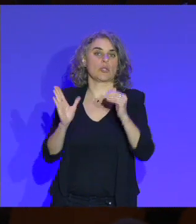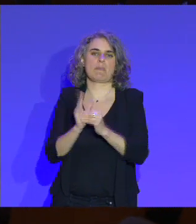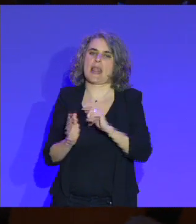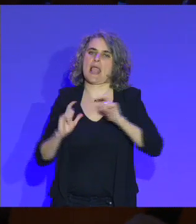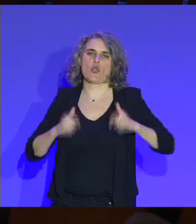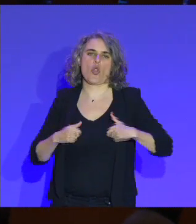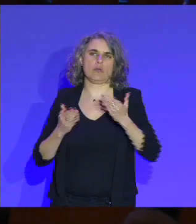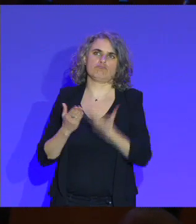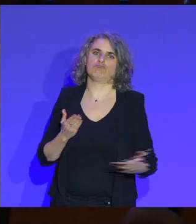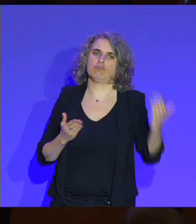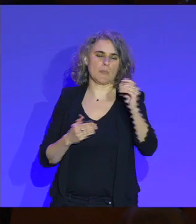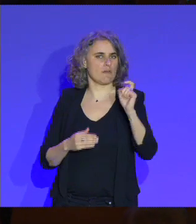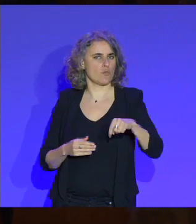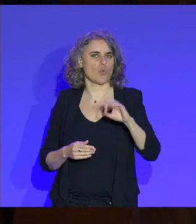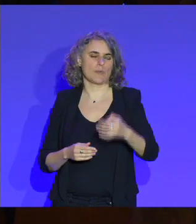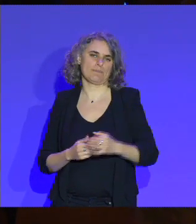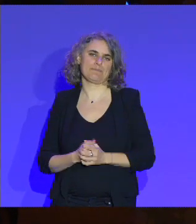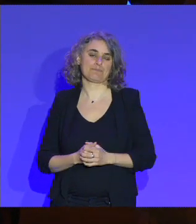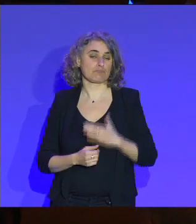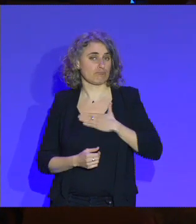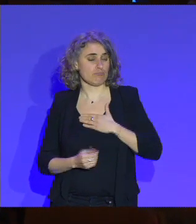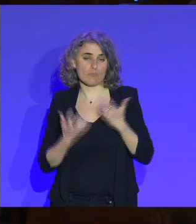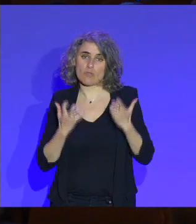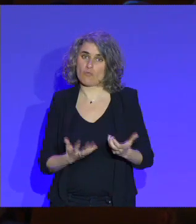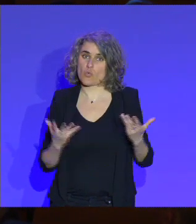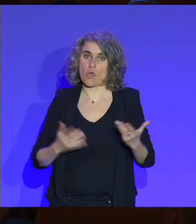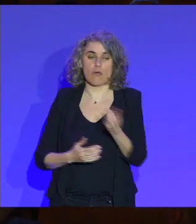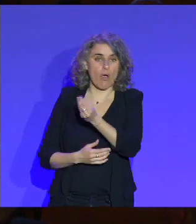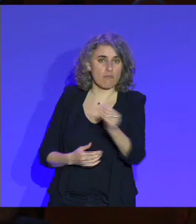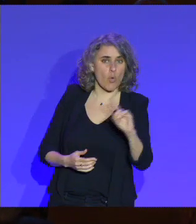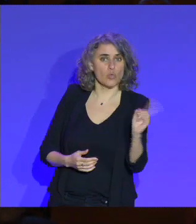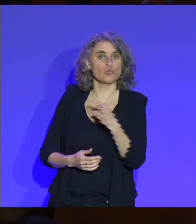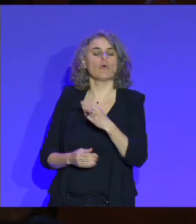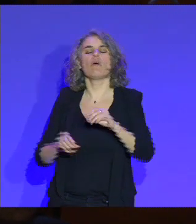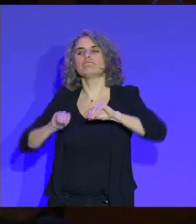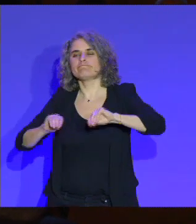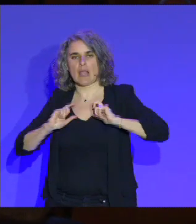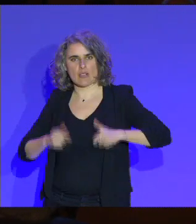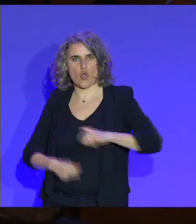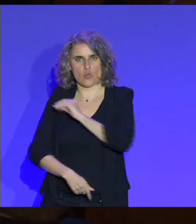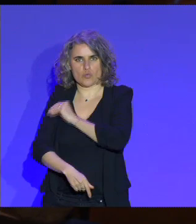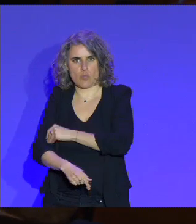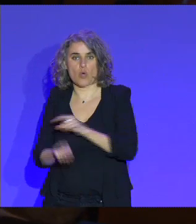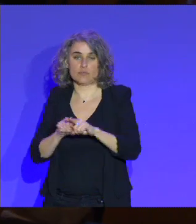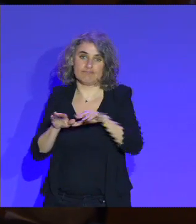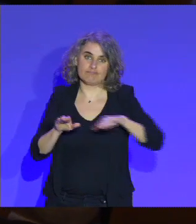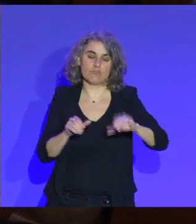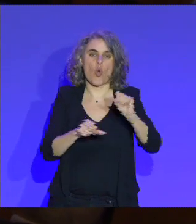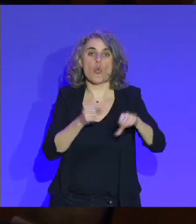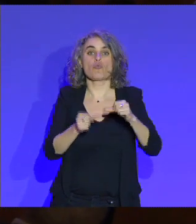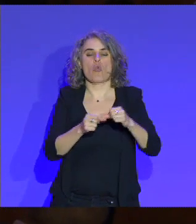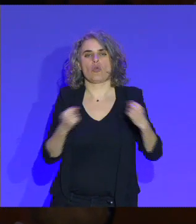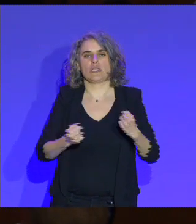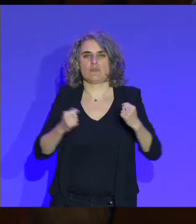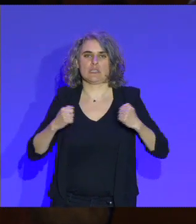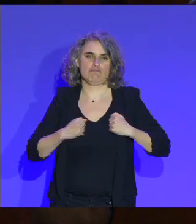beaucoup plus d'ambition à ça. Moi, je veux que chaque enfant, en dehors des cours d'EPS, ait accès à une heure d